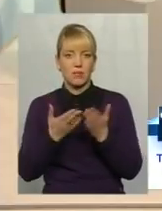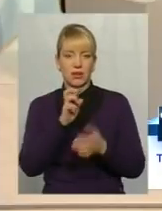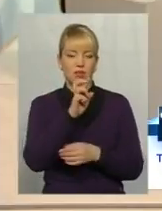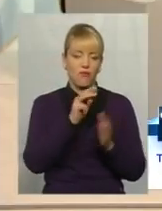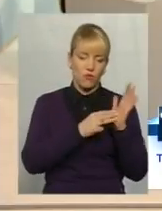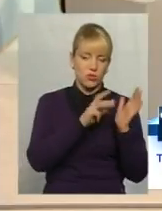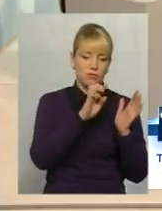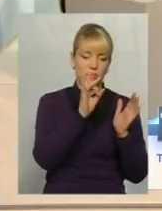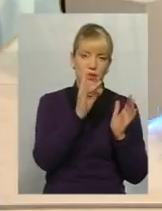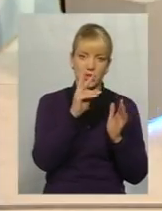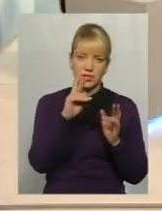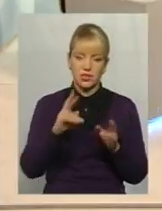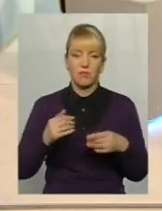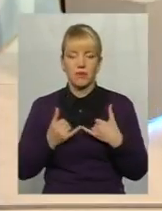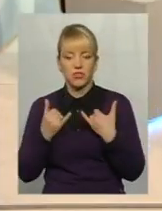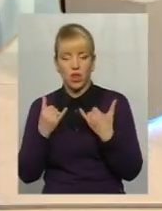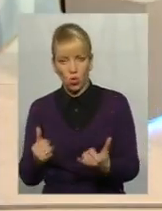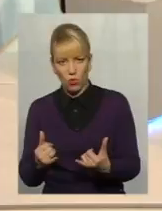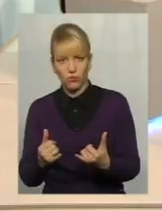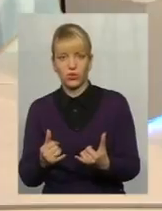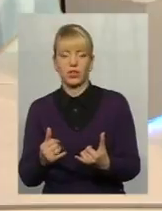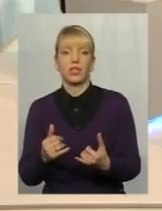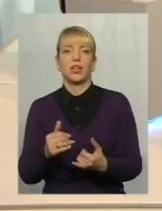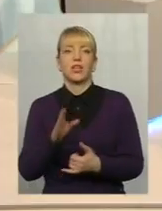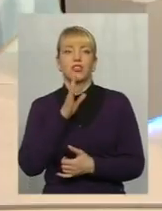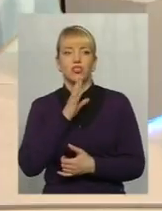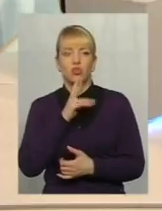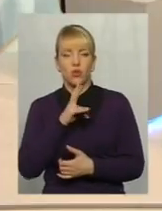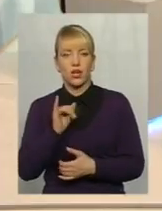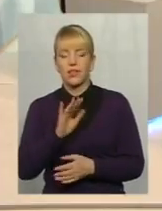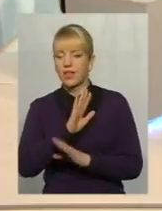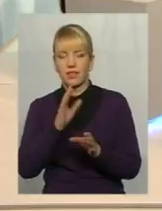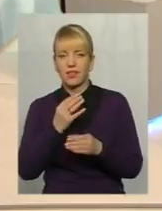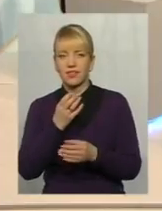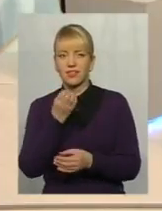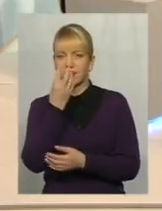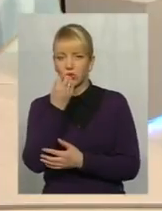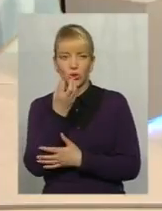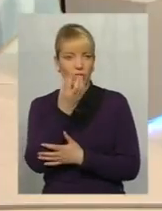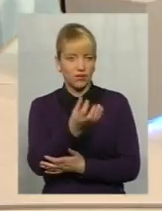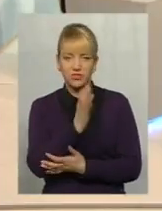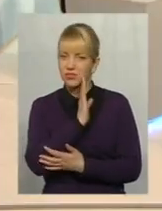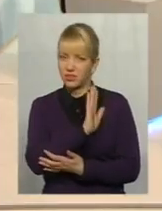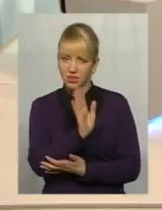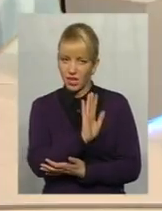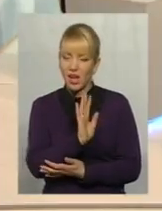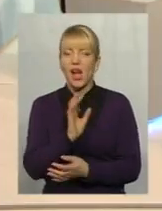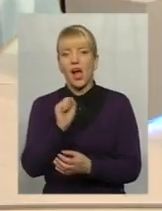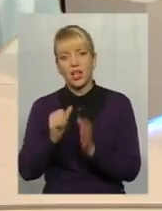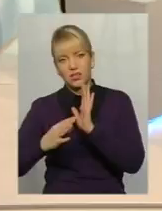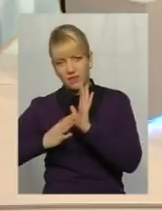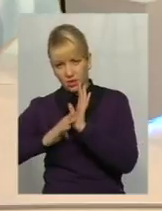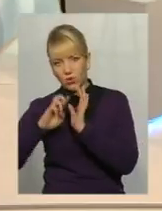завжди вшановували жінок, то цього року ми не даруємо тюльпанів, а чекаємо 9 числа і визначаємо Шевченківські дні,